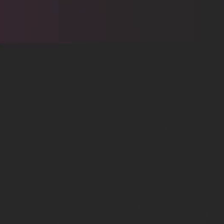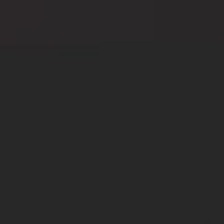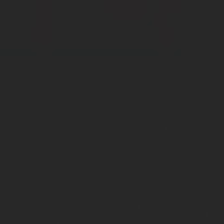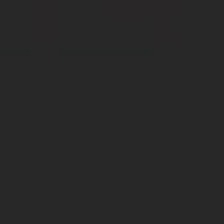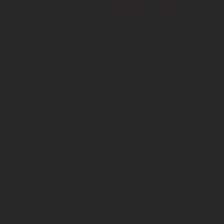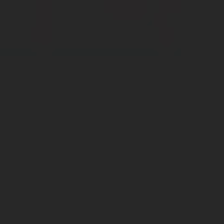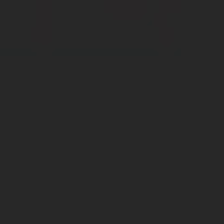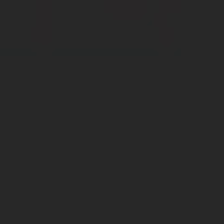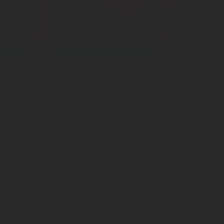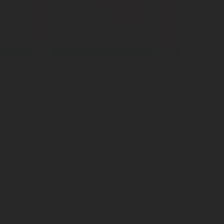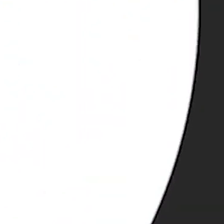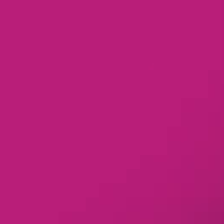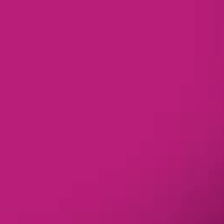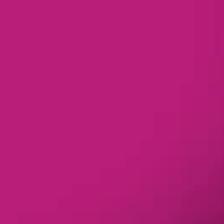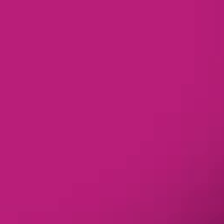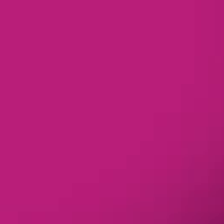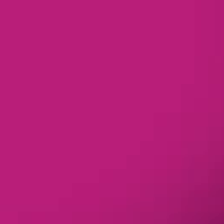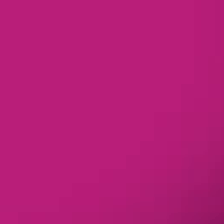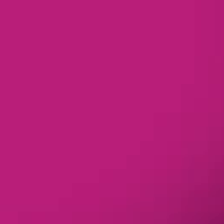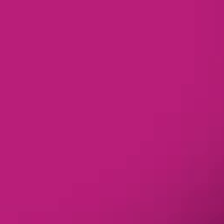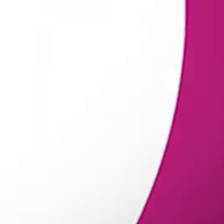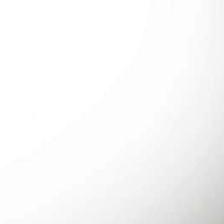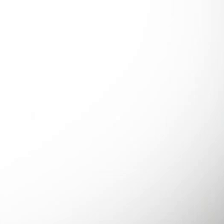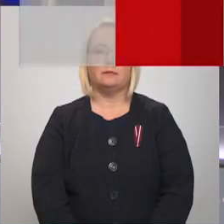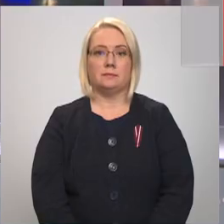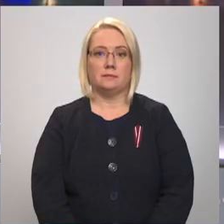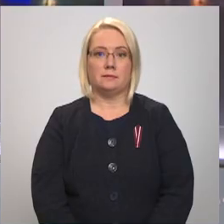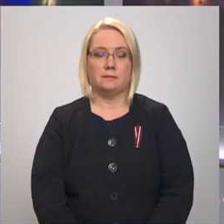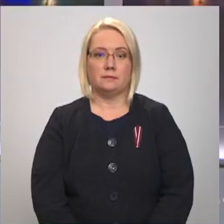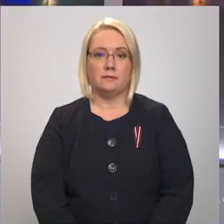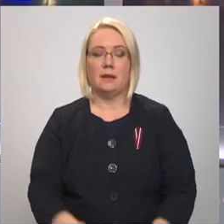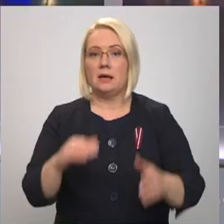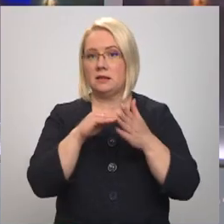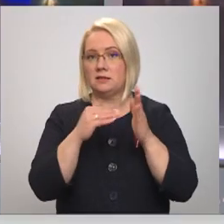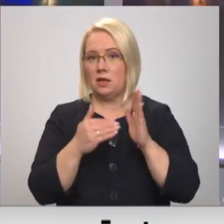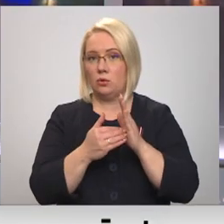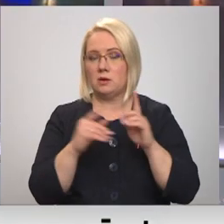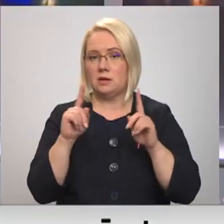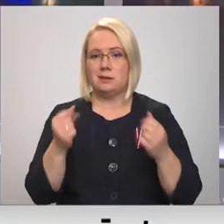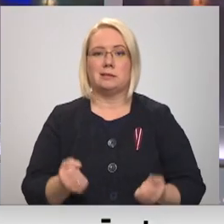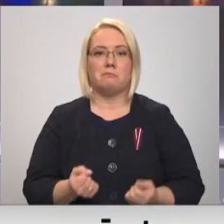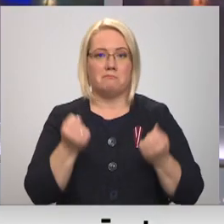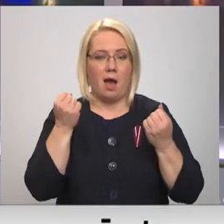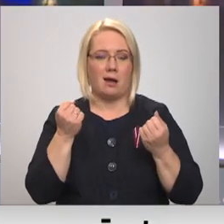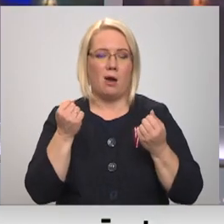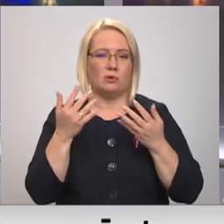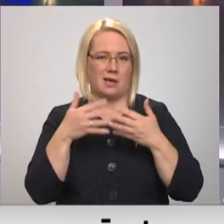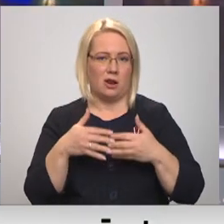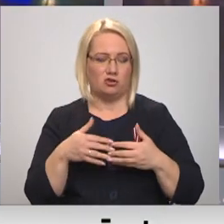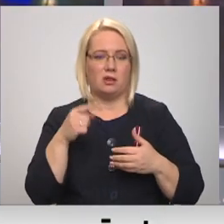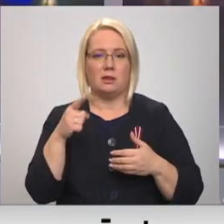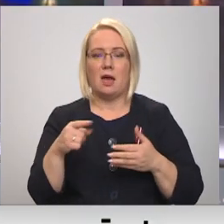Re, visi ēters ir te! Situācija ir smaga un sarežģīta tā,